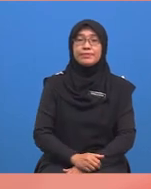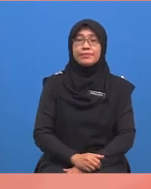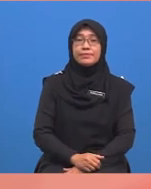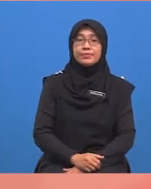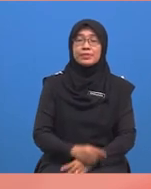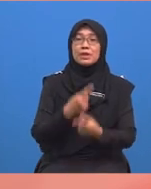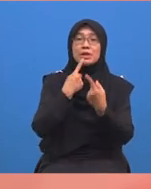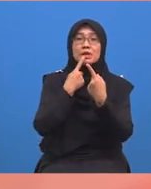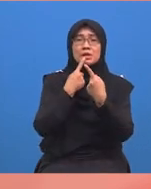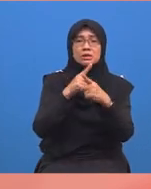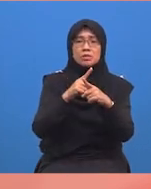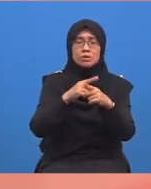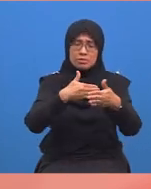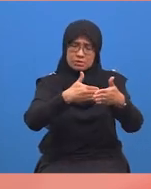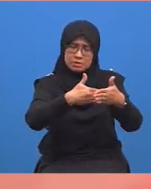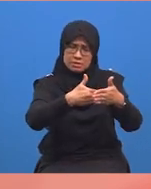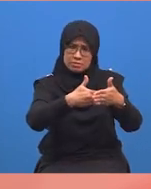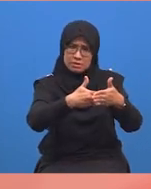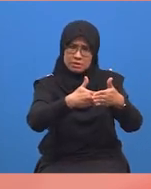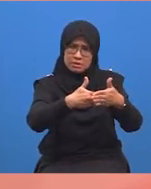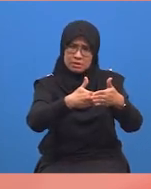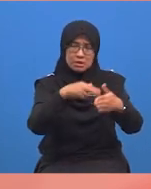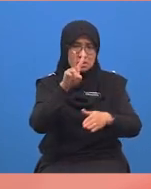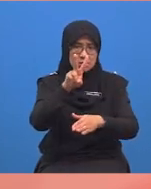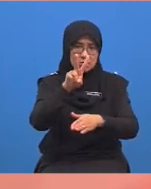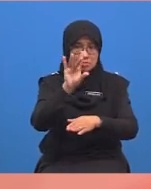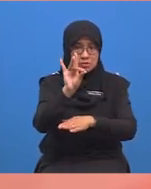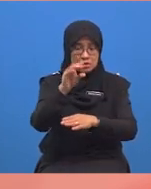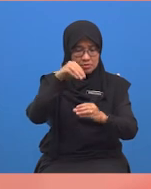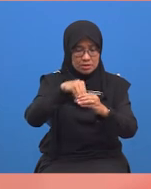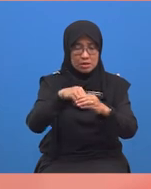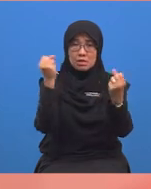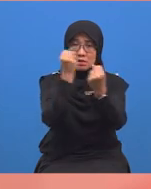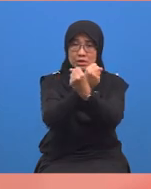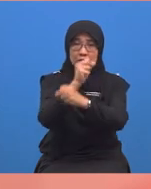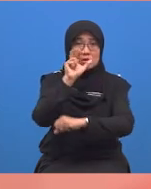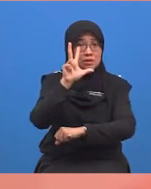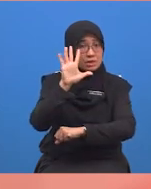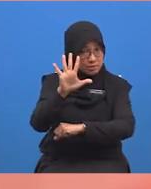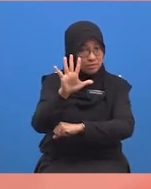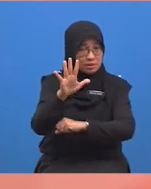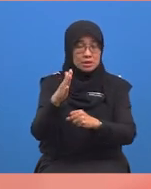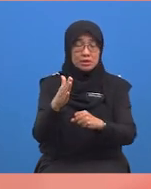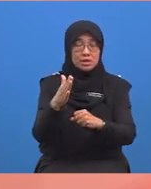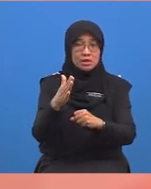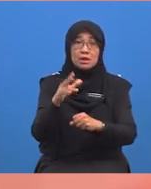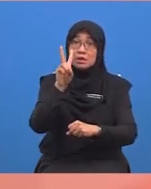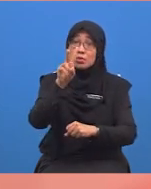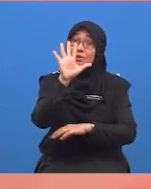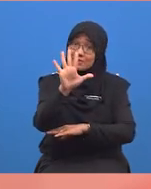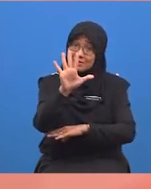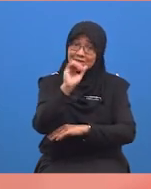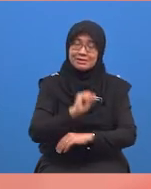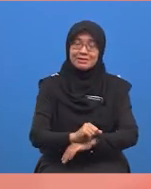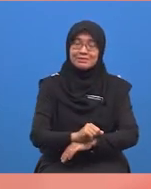Jawapan paling hampir dengan dua puluh lapan dalam sifir lima adalah dua puluh lima.